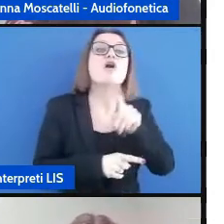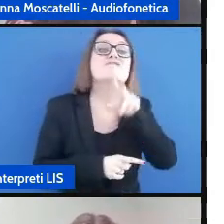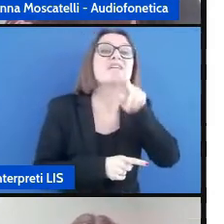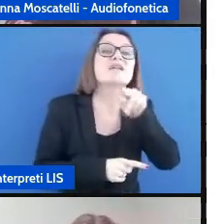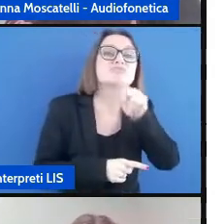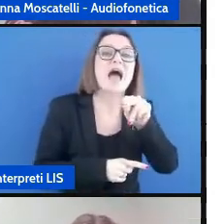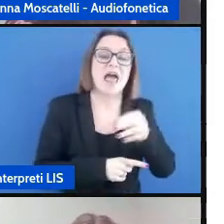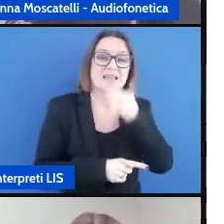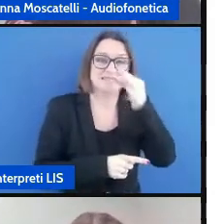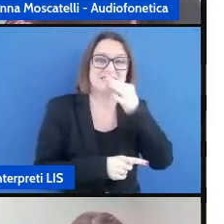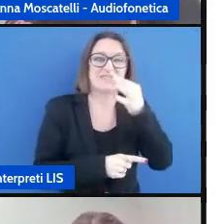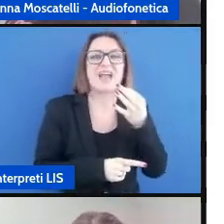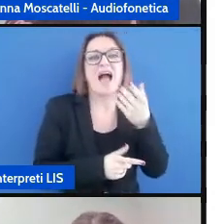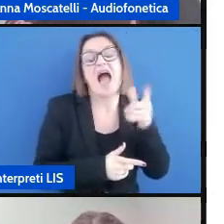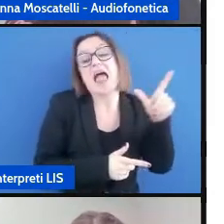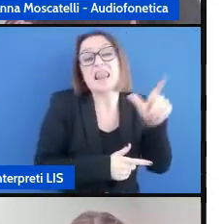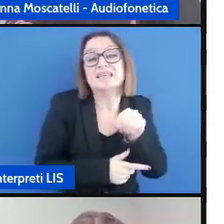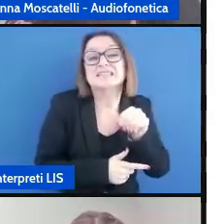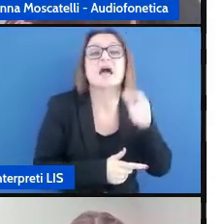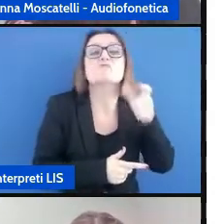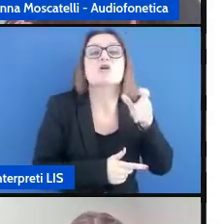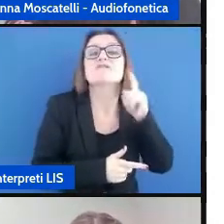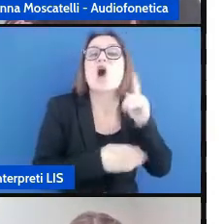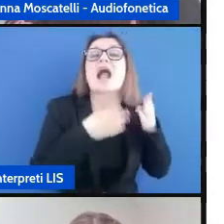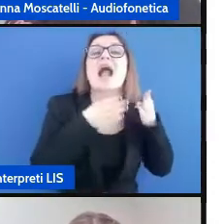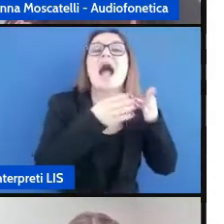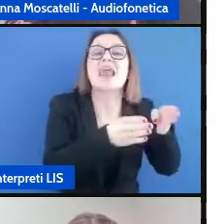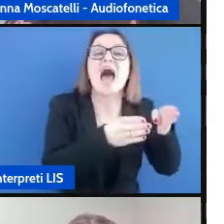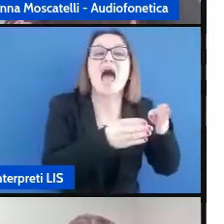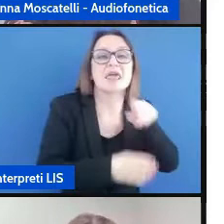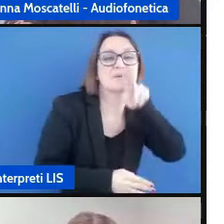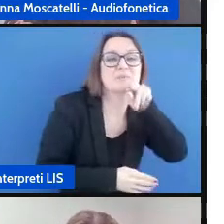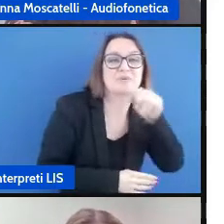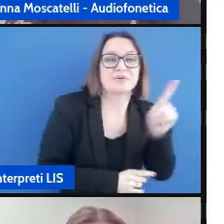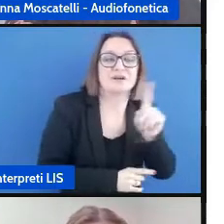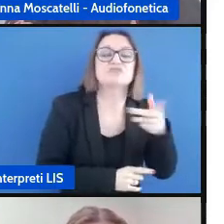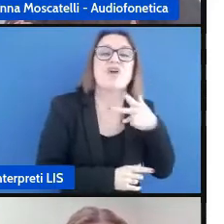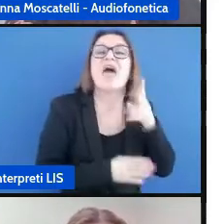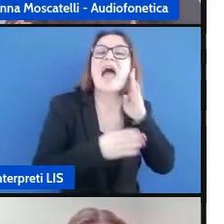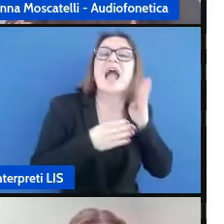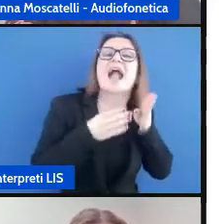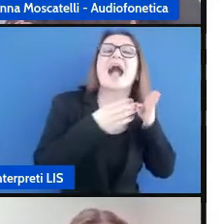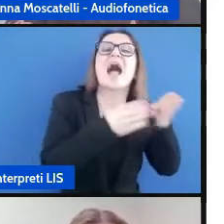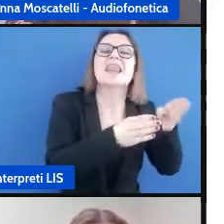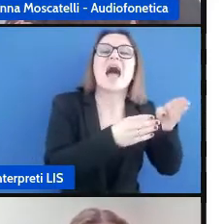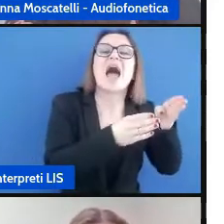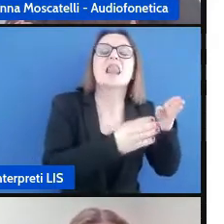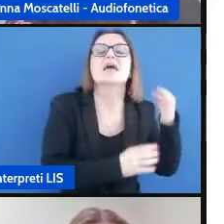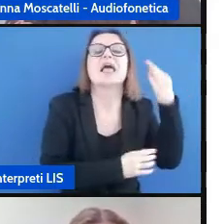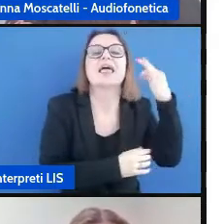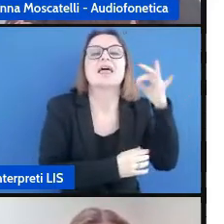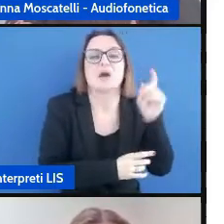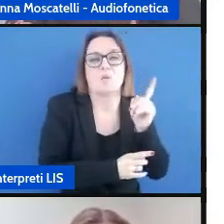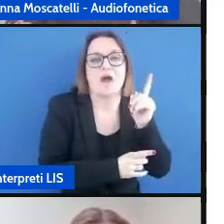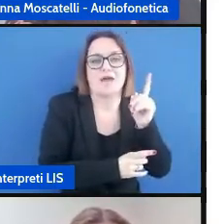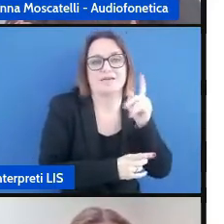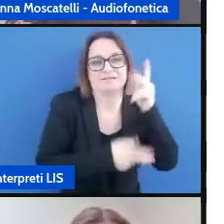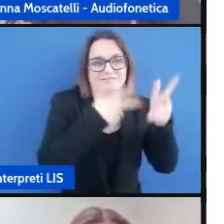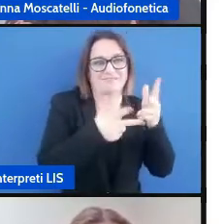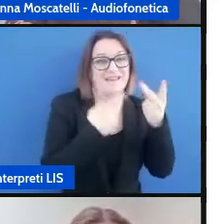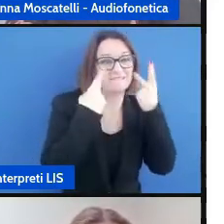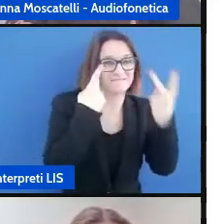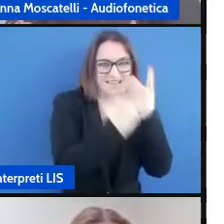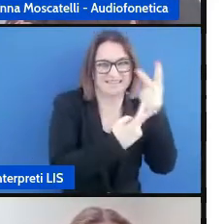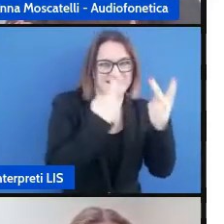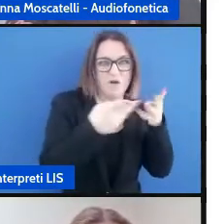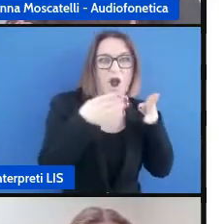appunto la lisse come lingua che ha come canale privilegiato la vista e